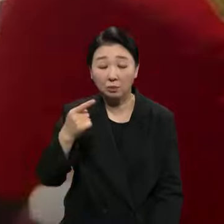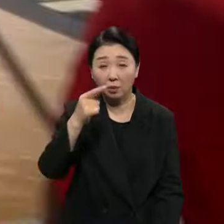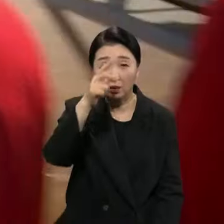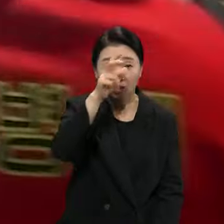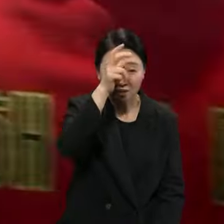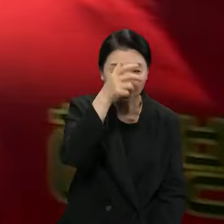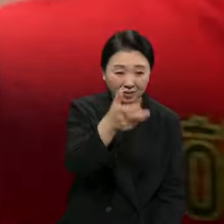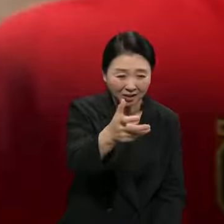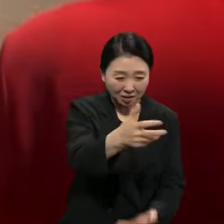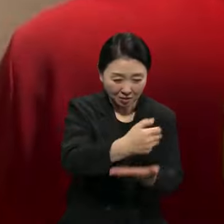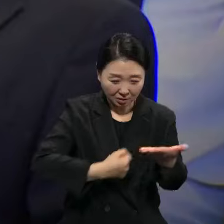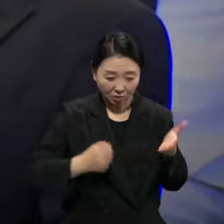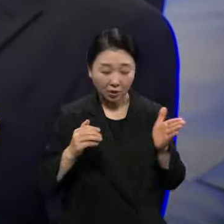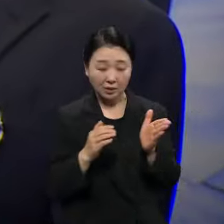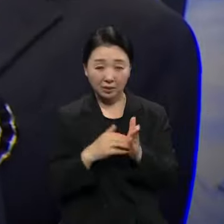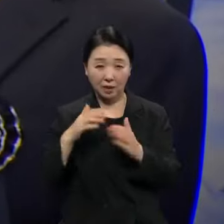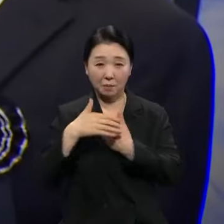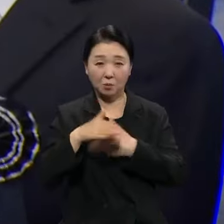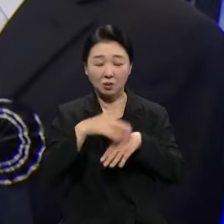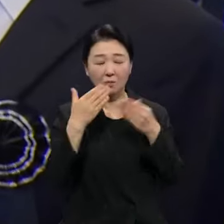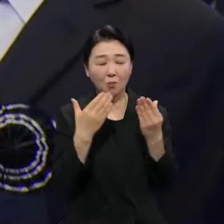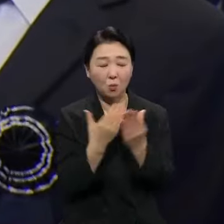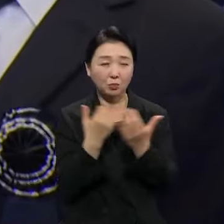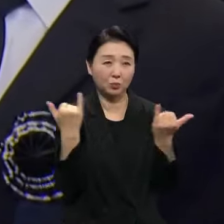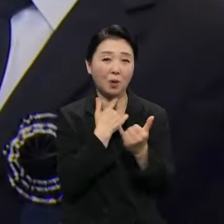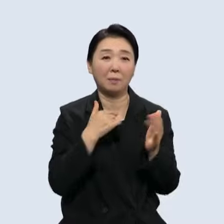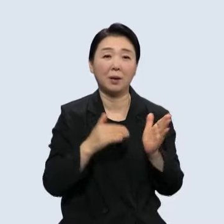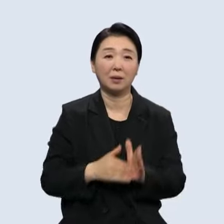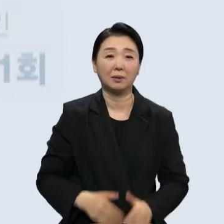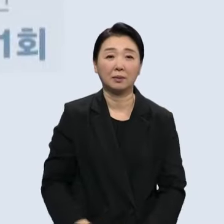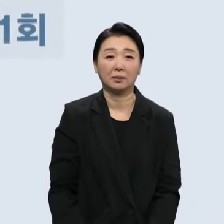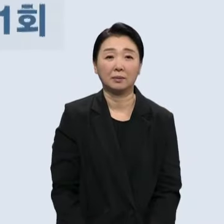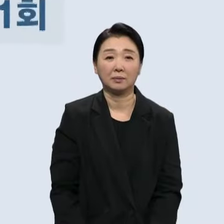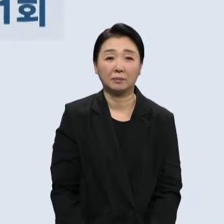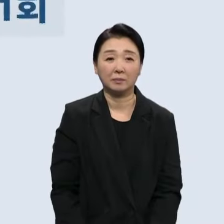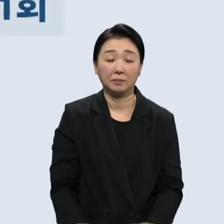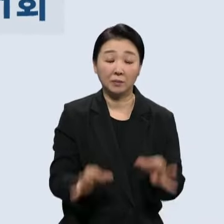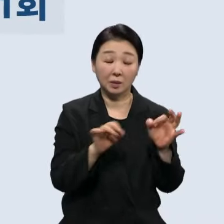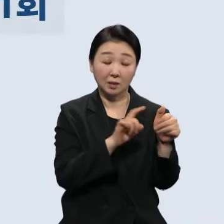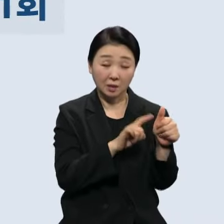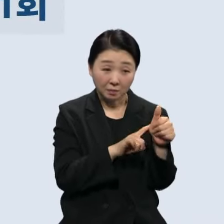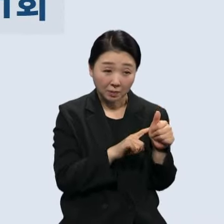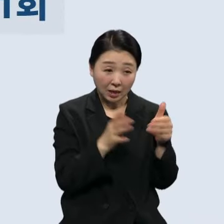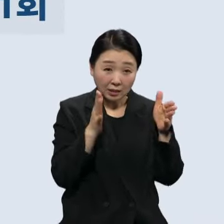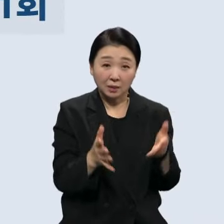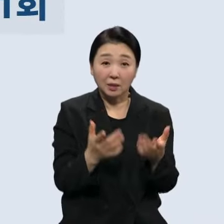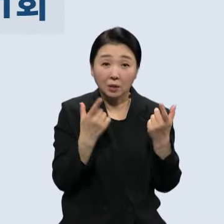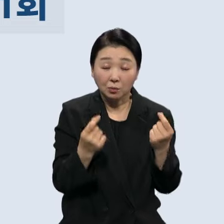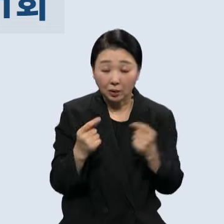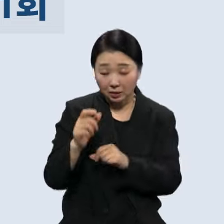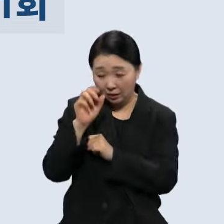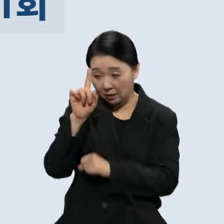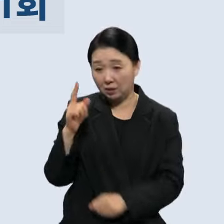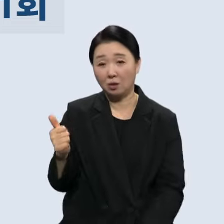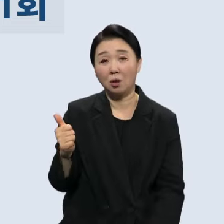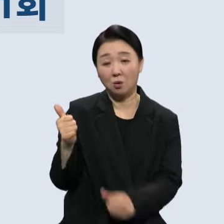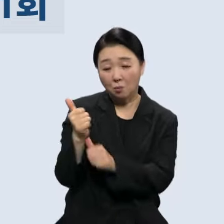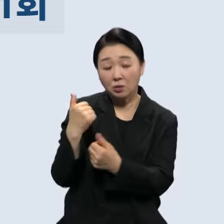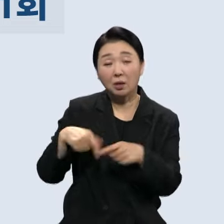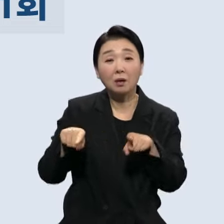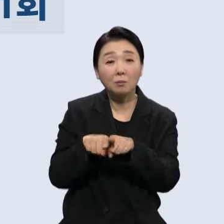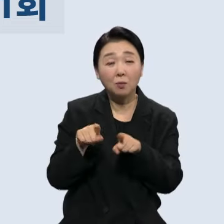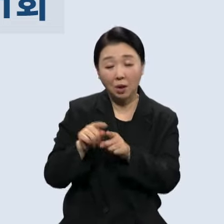때까지 안보실이 모든 상황을 챙겼던 걸로 보입니다. 김사령관은 같은 기간 이 전 장관과 보좌관을 포함해